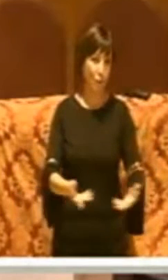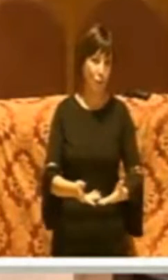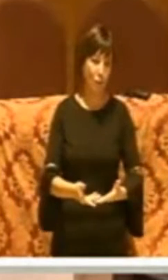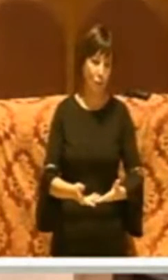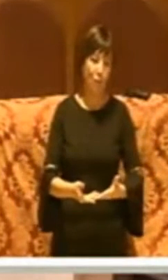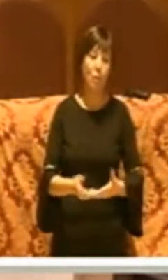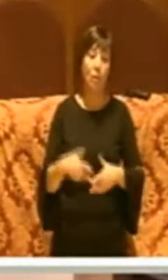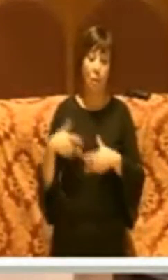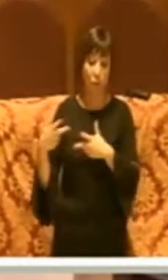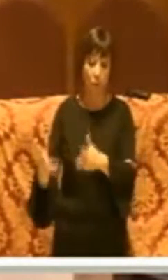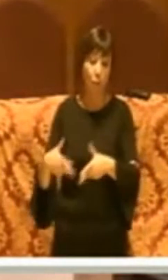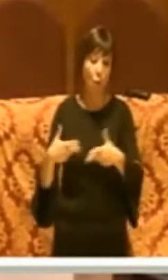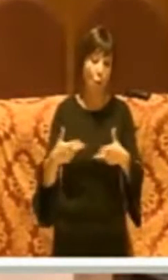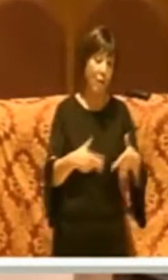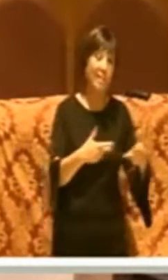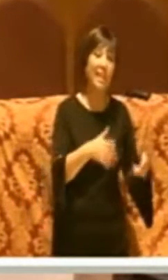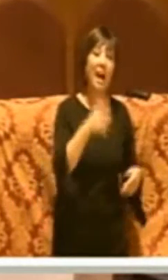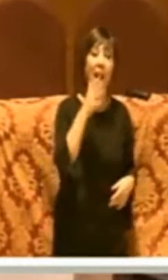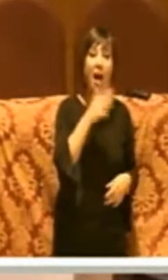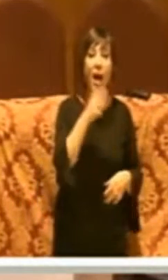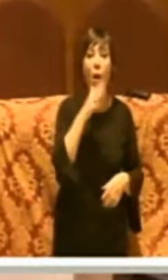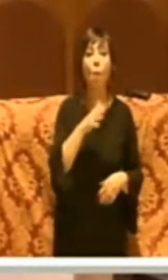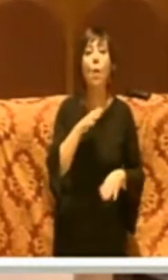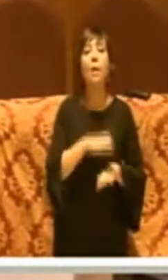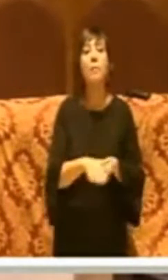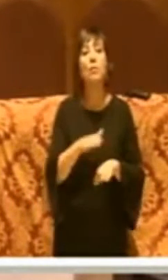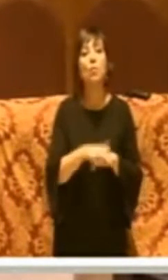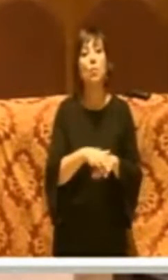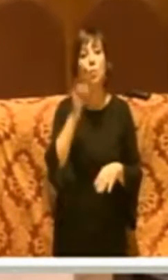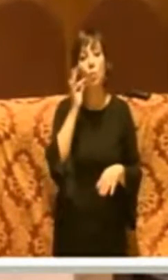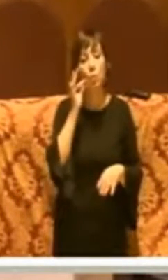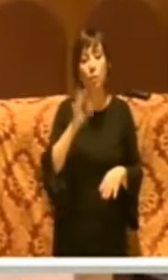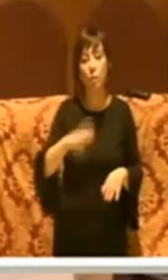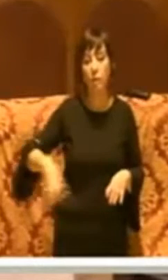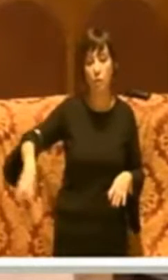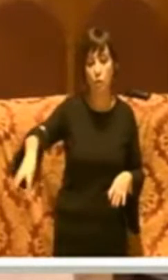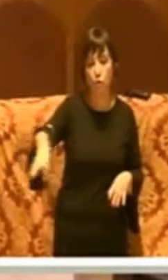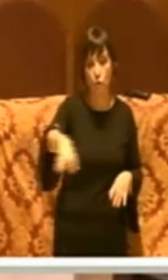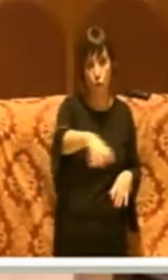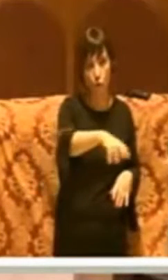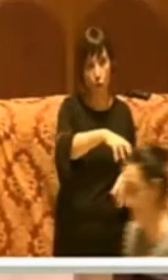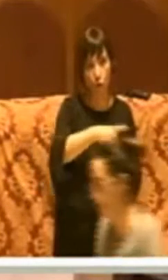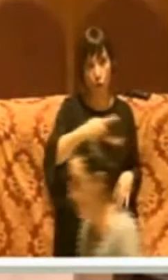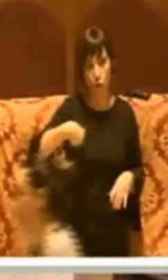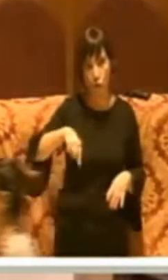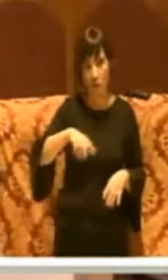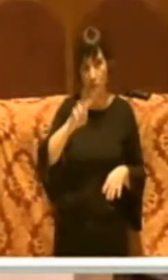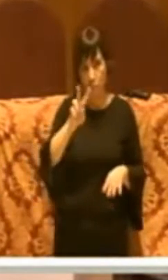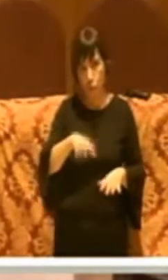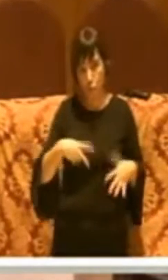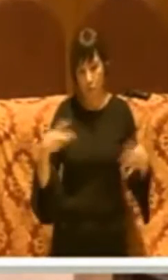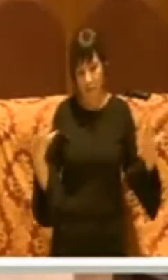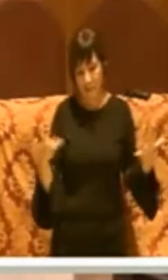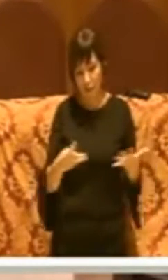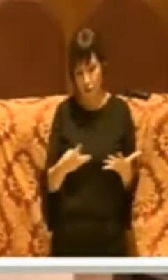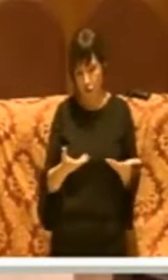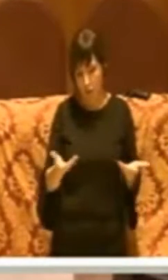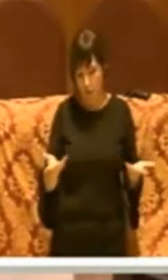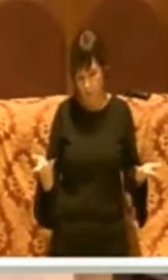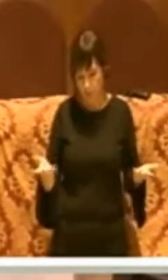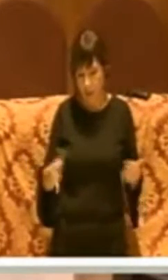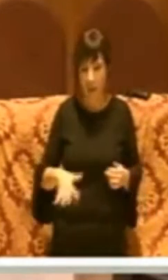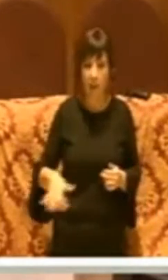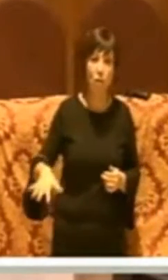sta portando acqua per uso umano in zone e noi siamo nel 2019 in